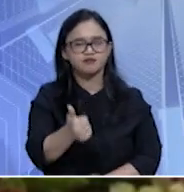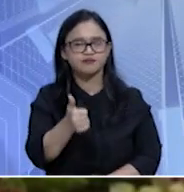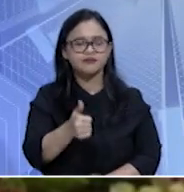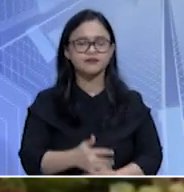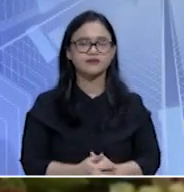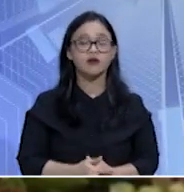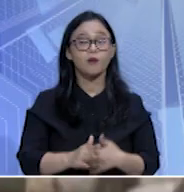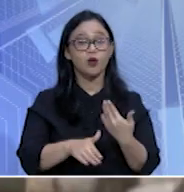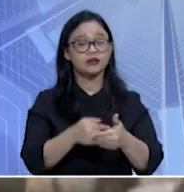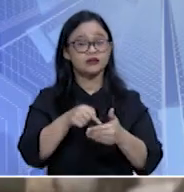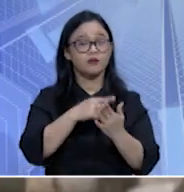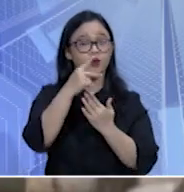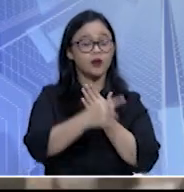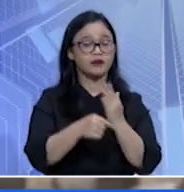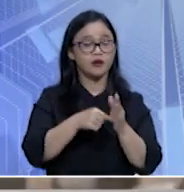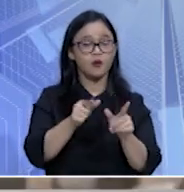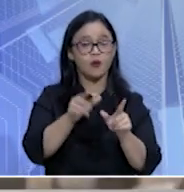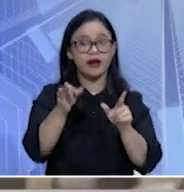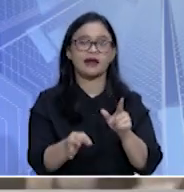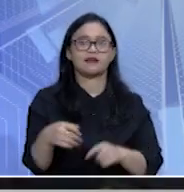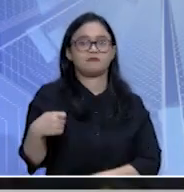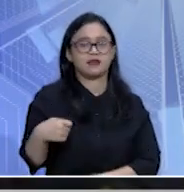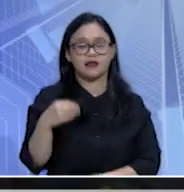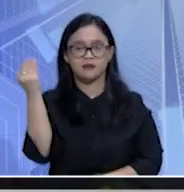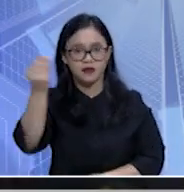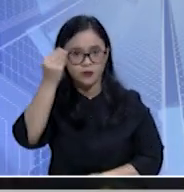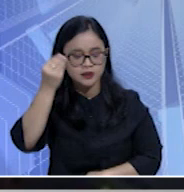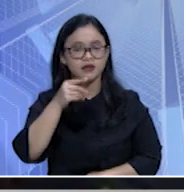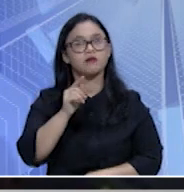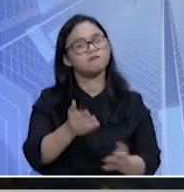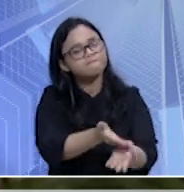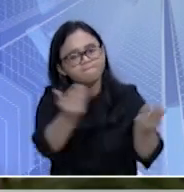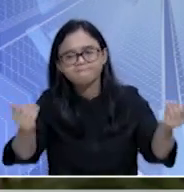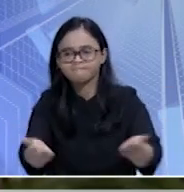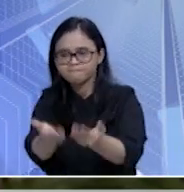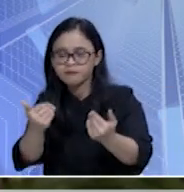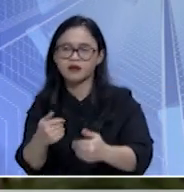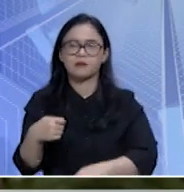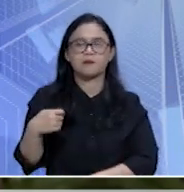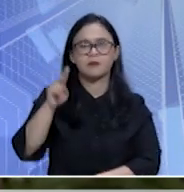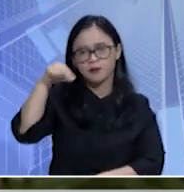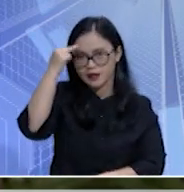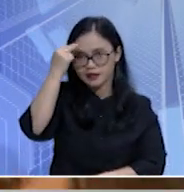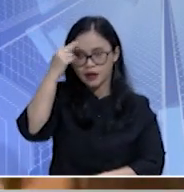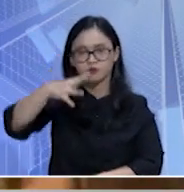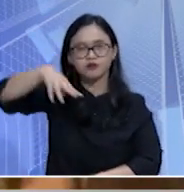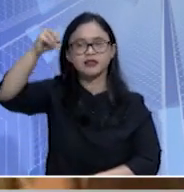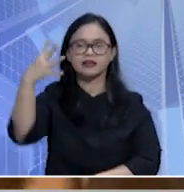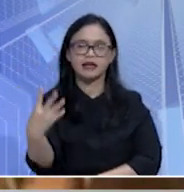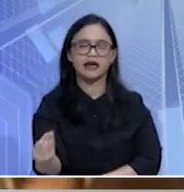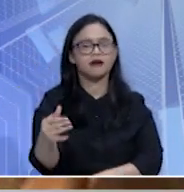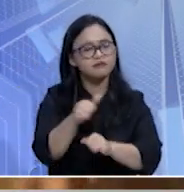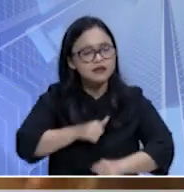Dalam program ini, Wamen Parekraf Angela Tanu Sudibyo mengganding seluruh lembaga pemerintah baik pusat dan daerah, serta